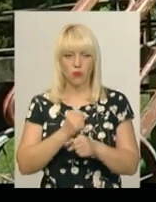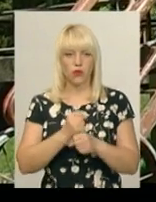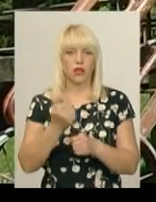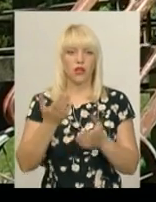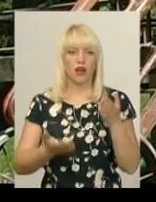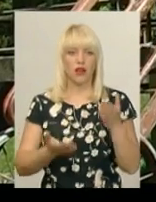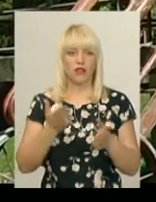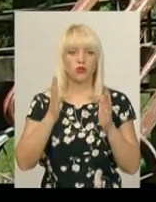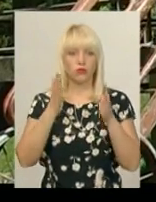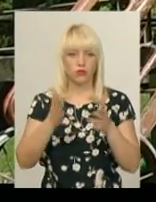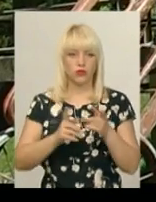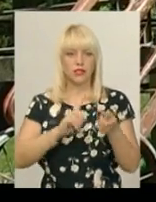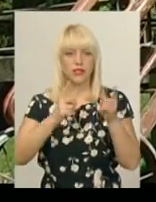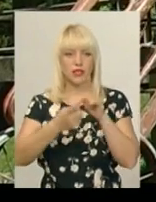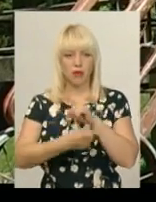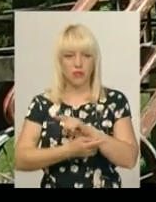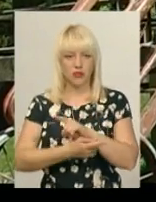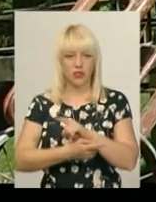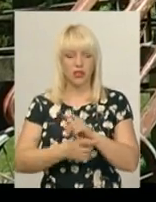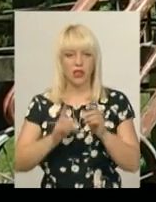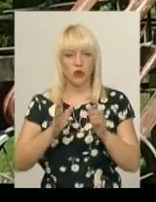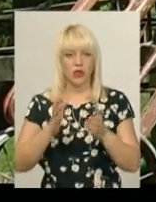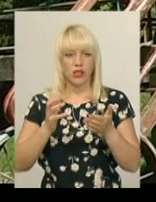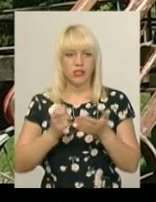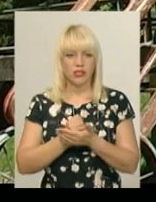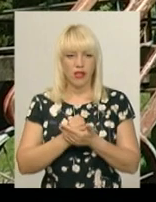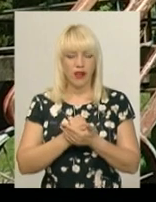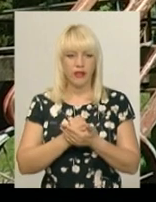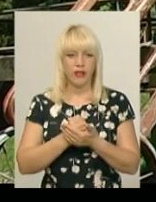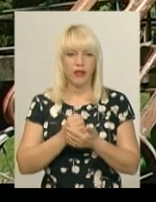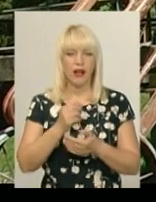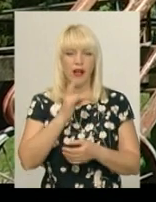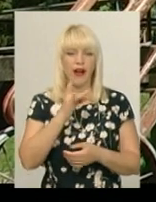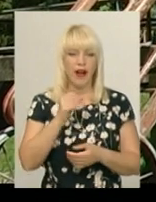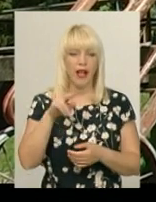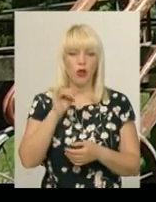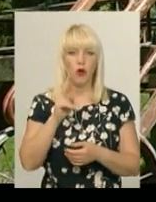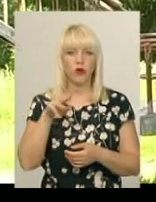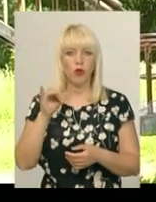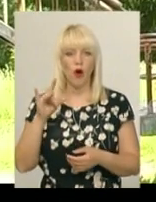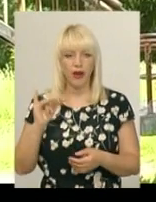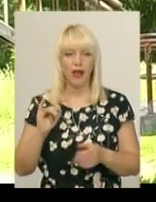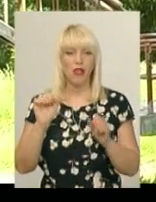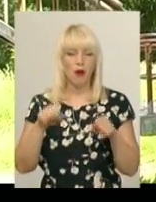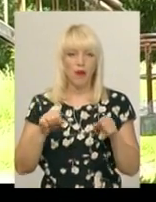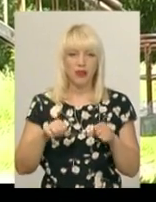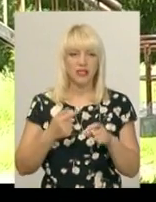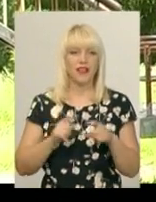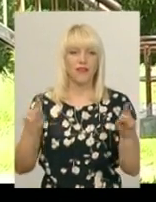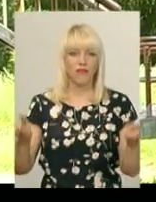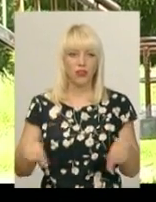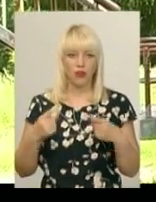знайдені щастені і редуктори, то ми, можливо, відновимо